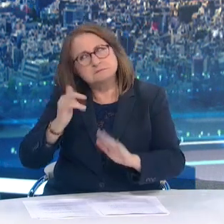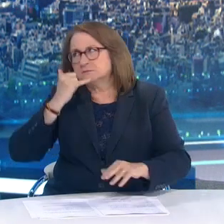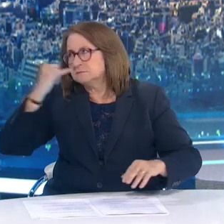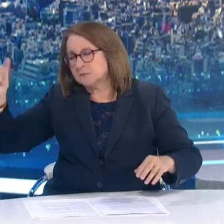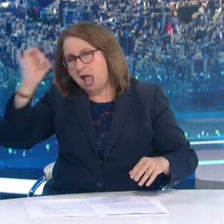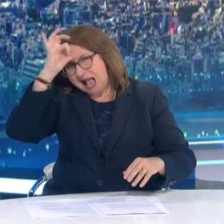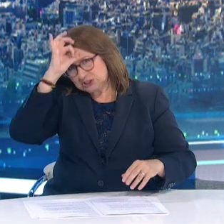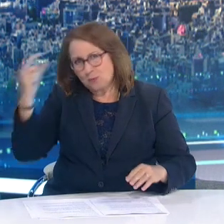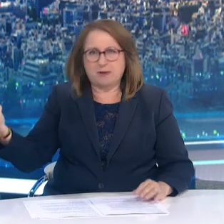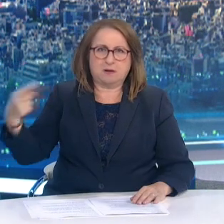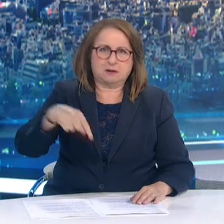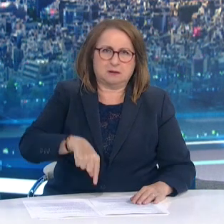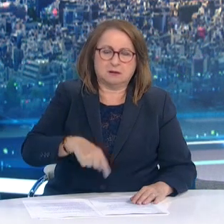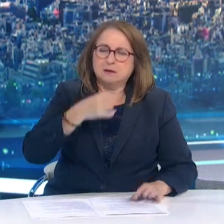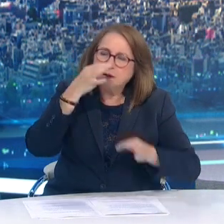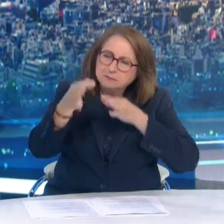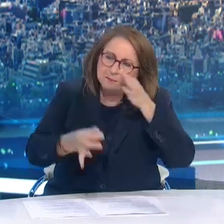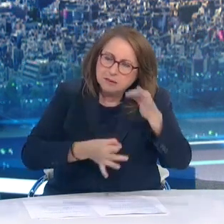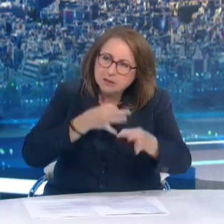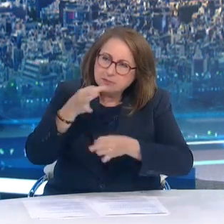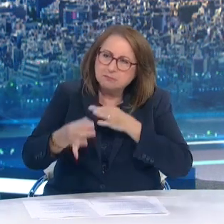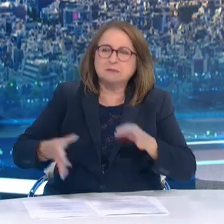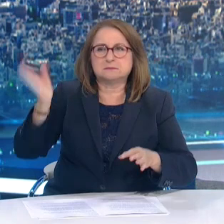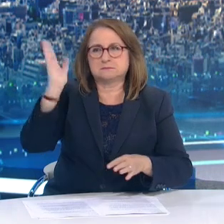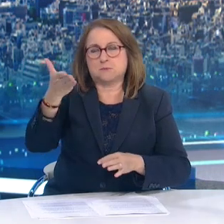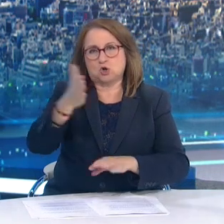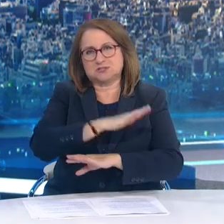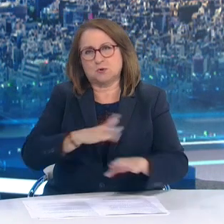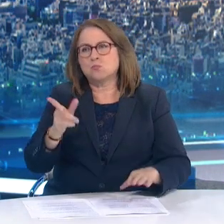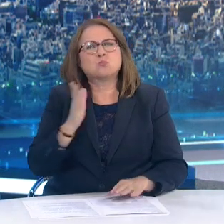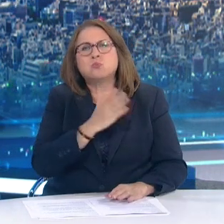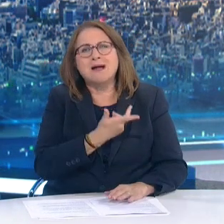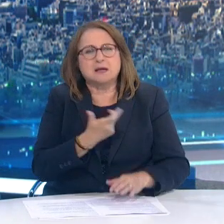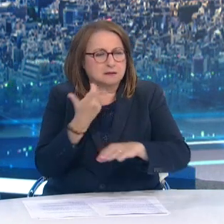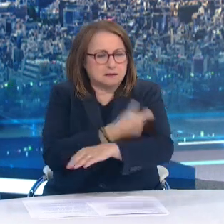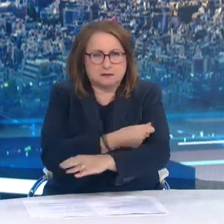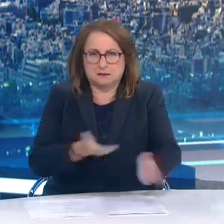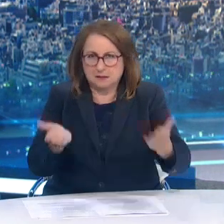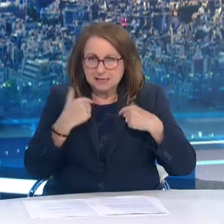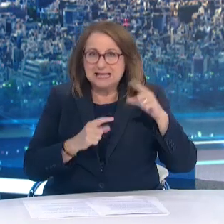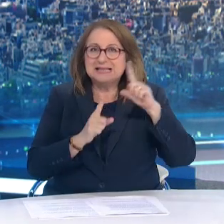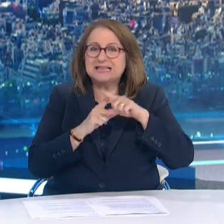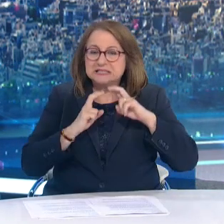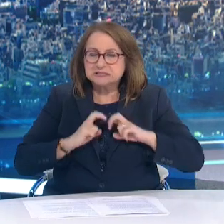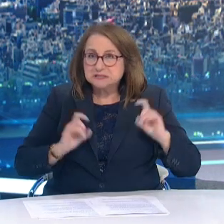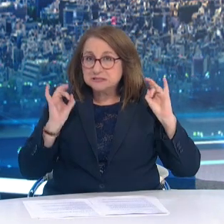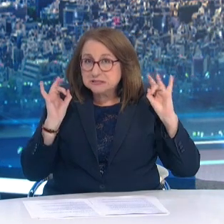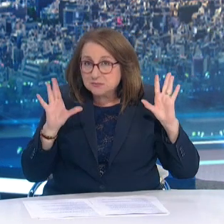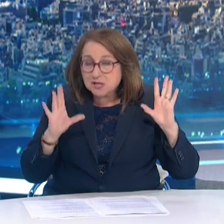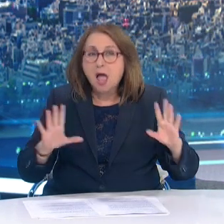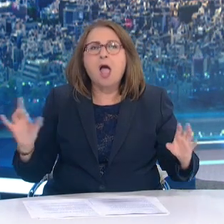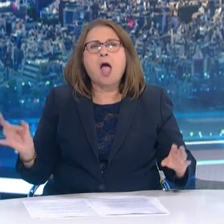αστυνομία Προκειμένου να επιβληθούν στον παραβάτη σχετικές κυρώσεις Αν η επιχείρηση δεν το πράξει, φέρει ακέραια την ευθύνη